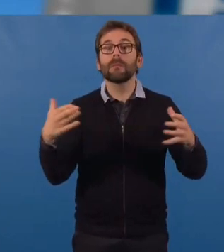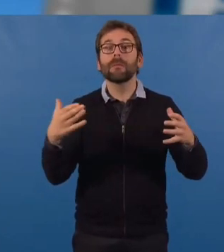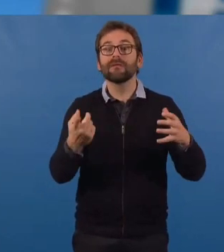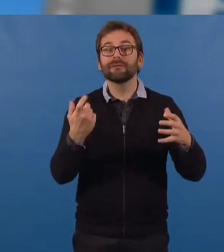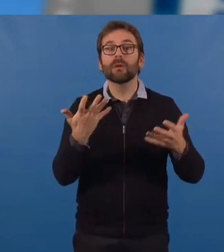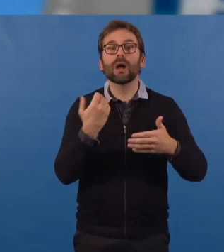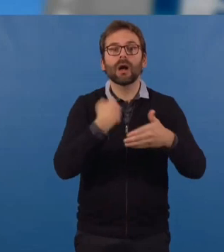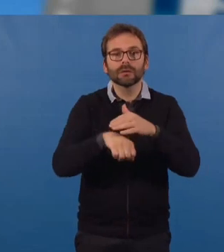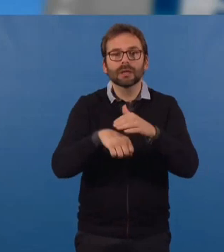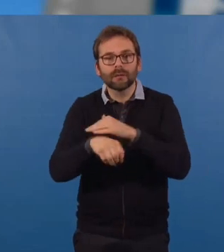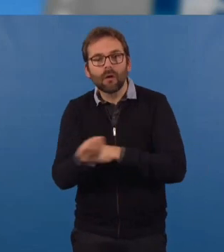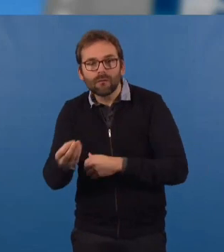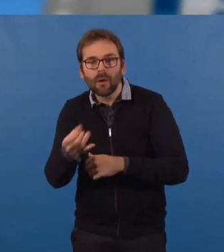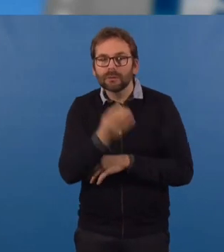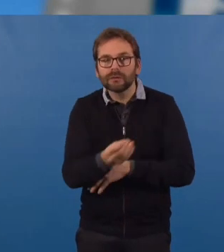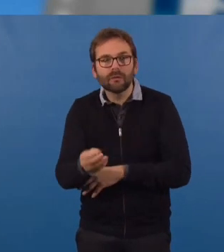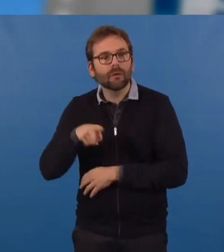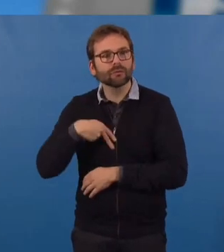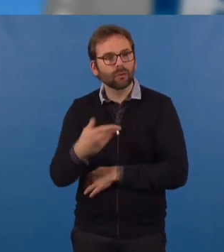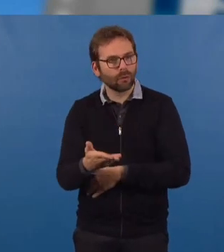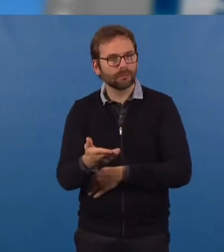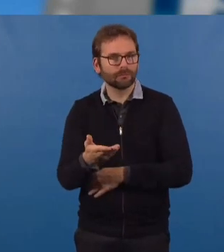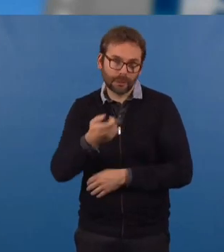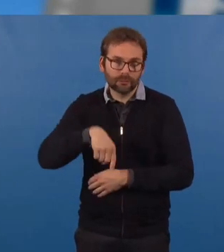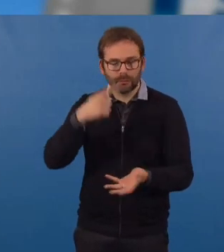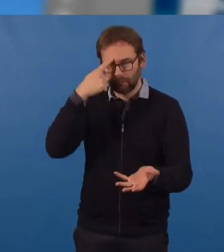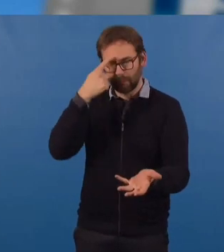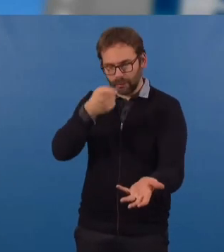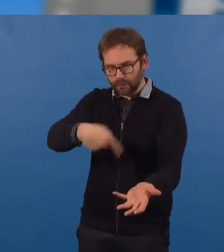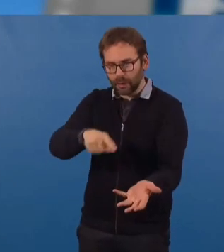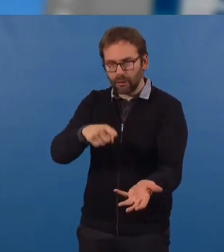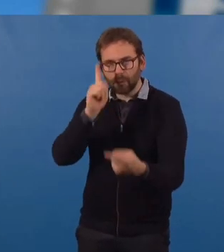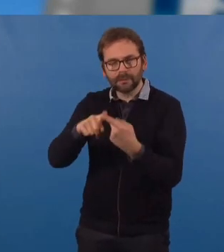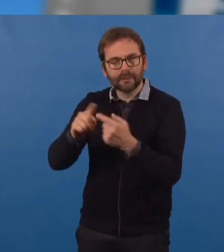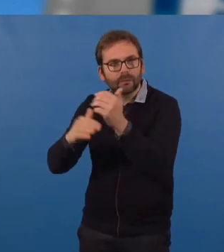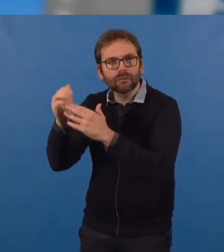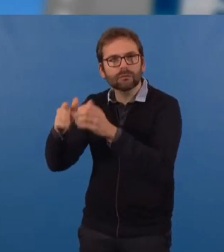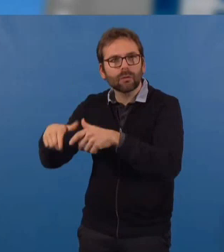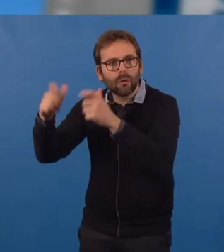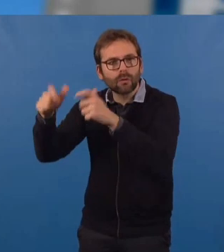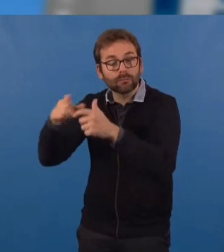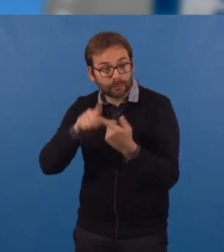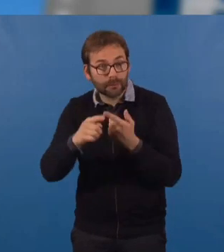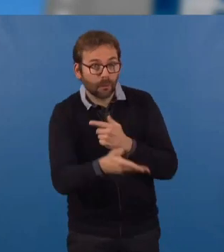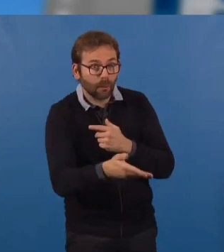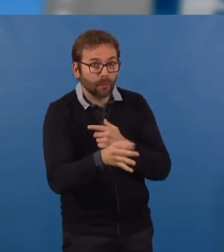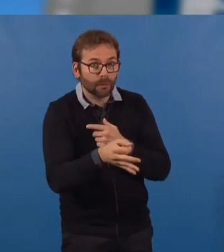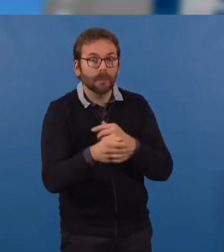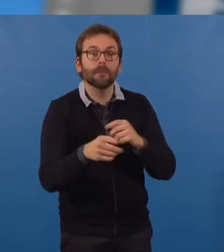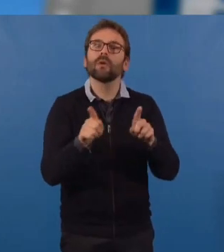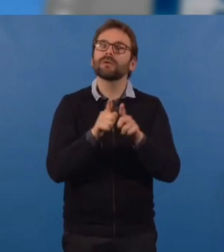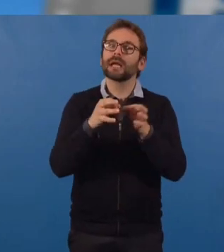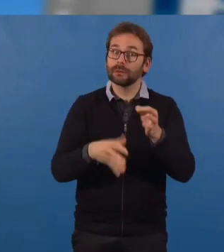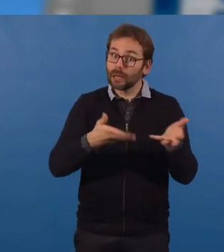nos enfants, de nos petits-enfants. C'est aussi à eux que nous devons penser lorsque nous bâtissons des logements. Mais c'est aussi le résultat, et nous pouvons